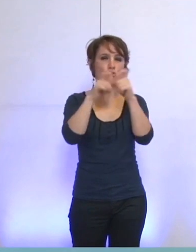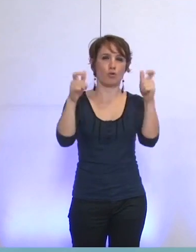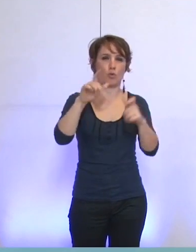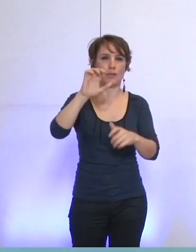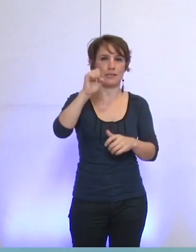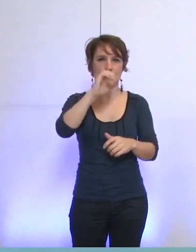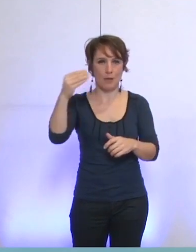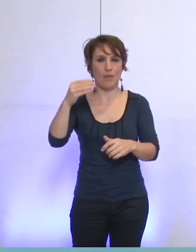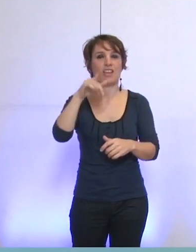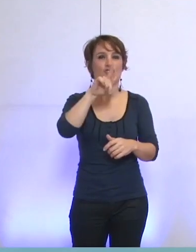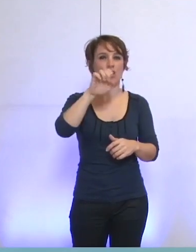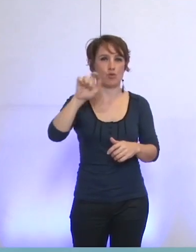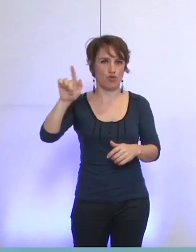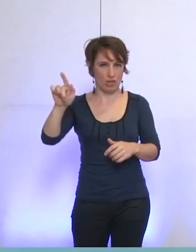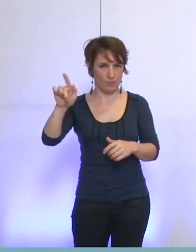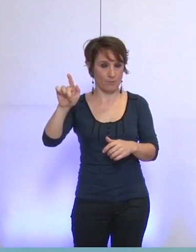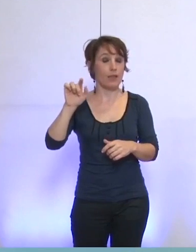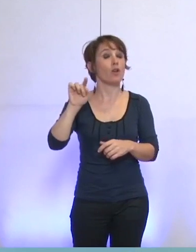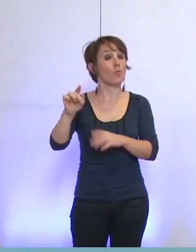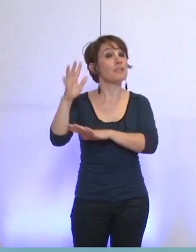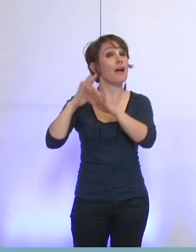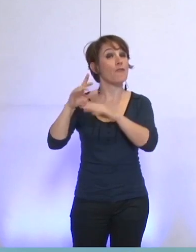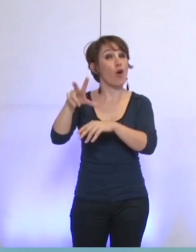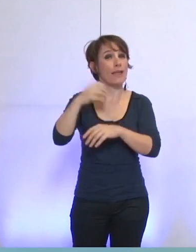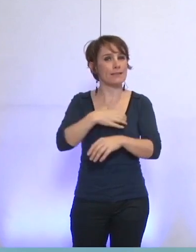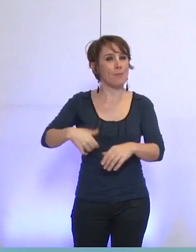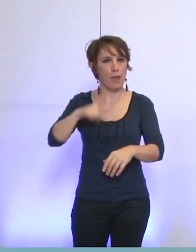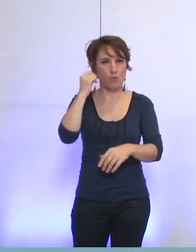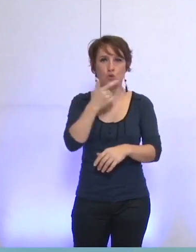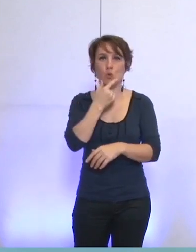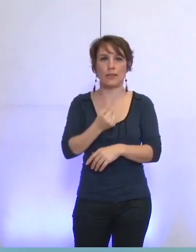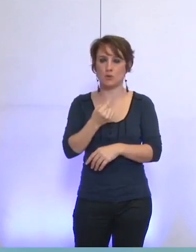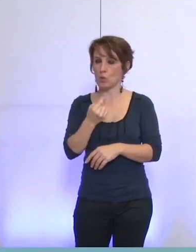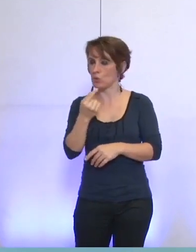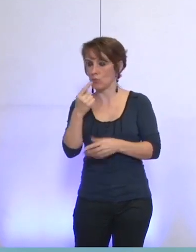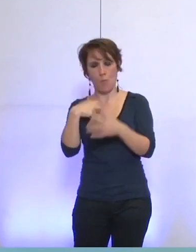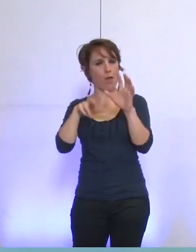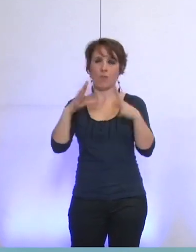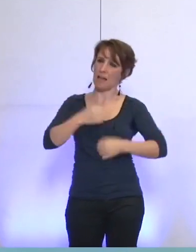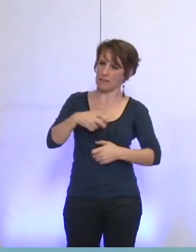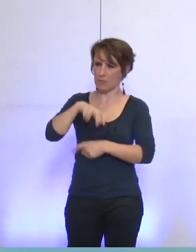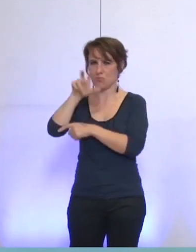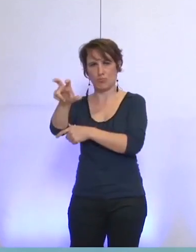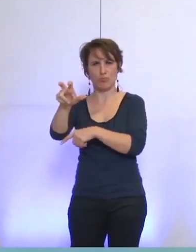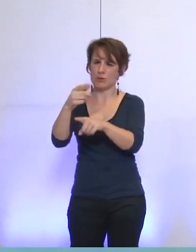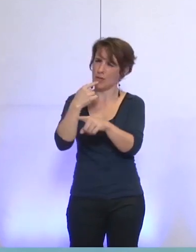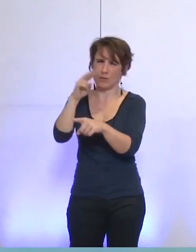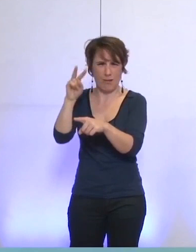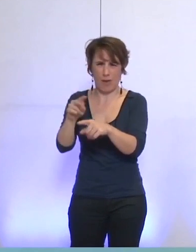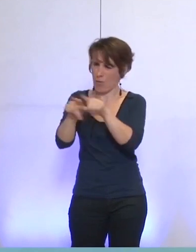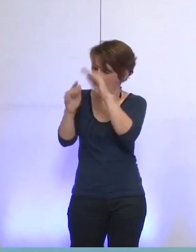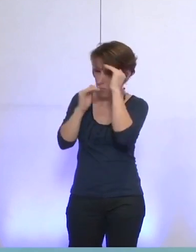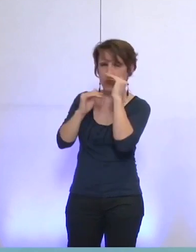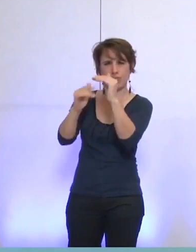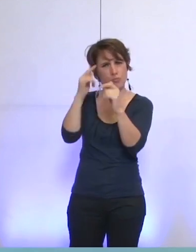choix, celui de la municipalité conduite par Michel Destaud, confirmait la confiance accordée à GOG, patrimoine de tous les